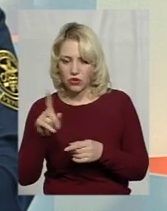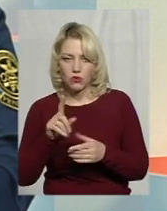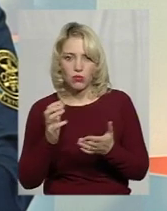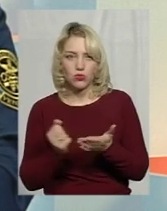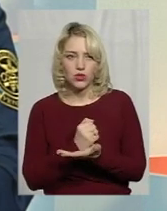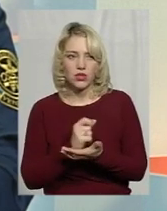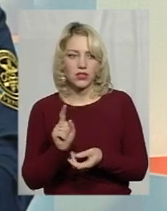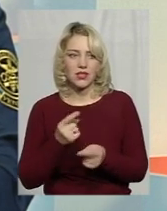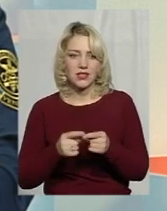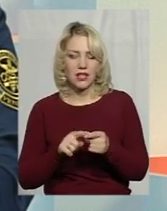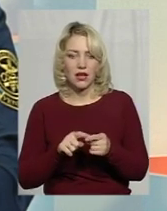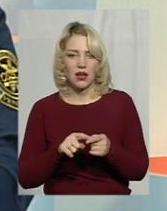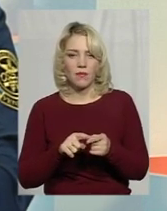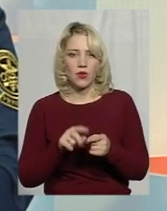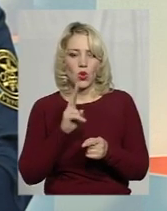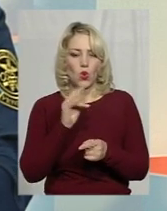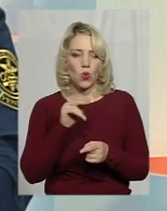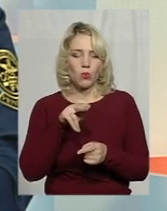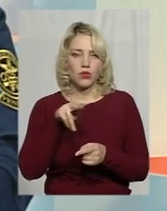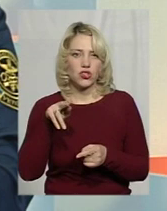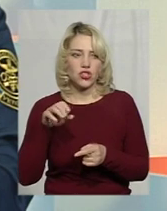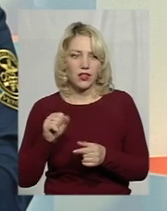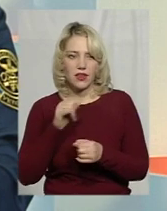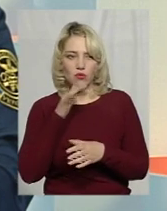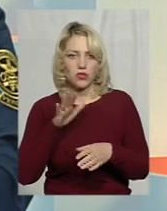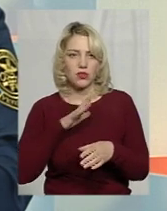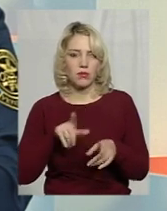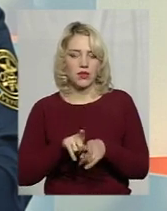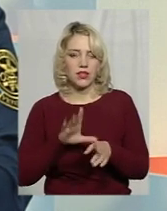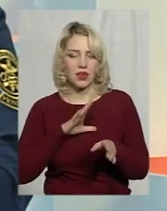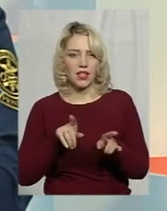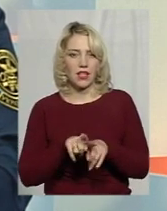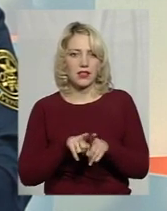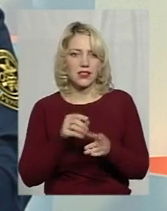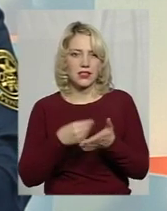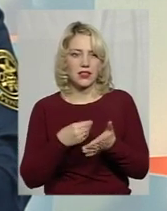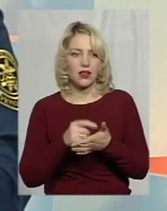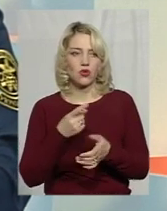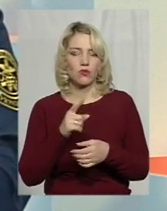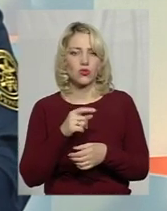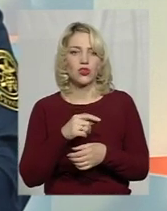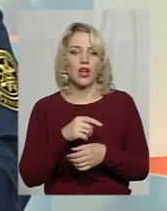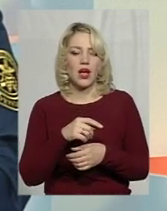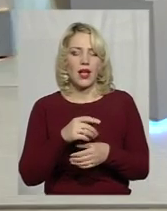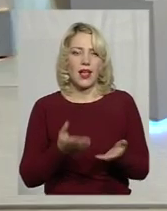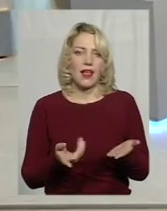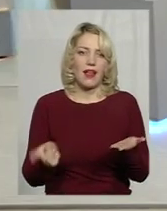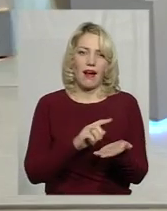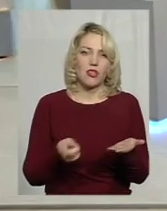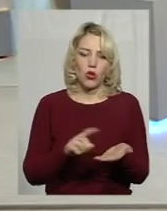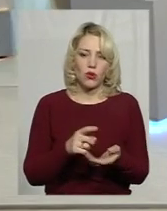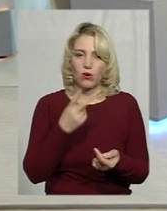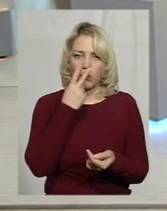ця купча, вона не може бути по такій ціні. Тому що каталог шваків, він показує, що даний